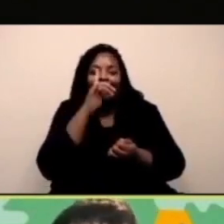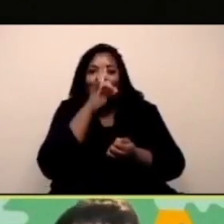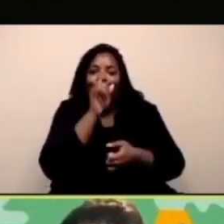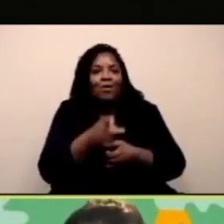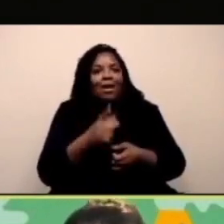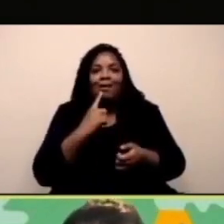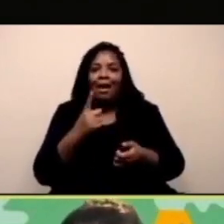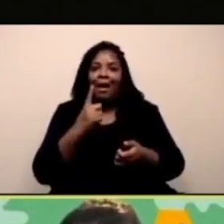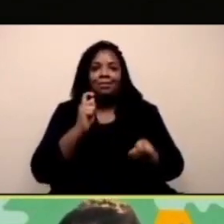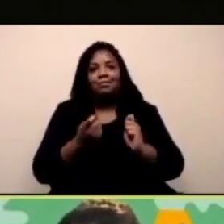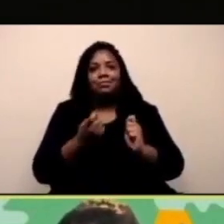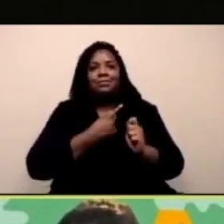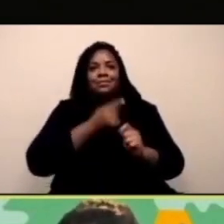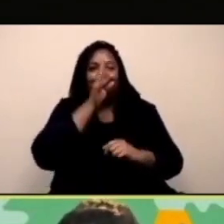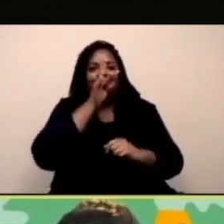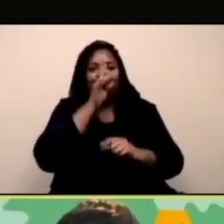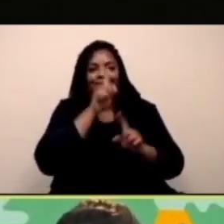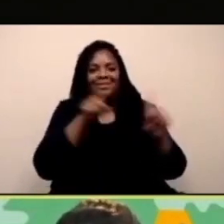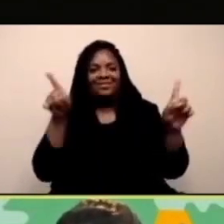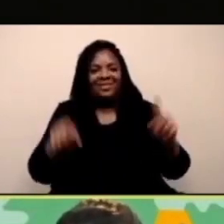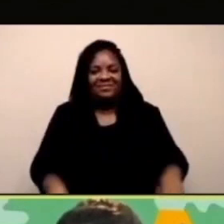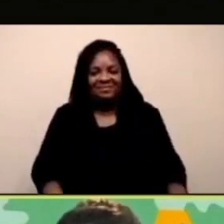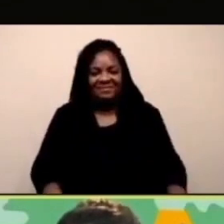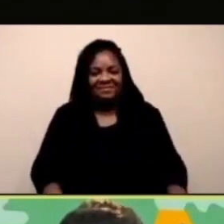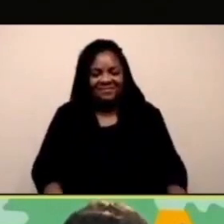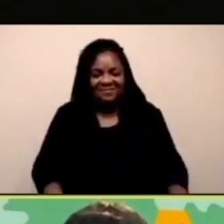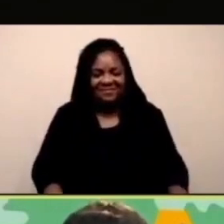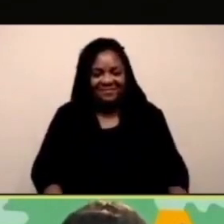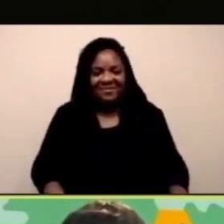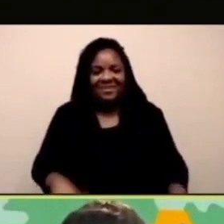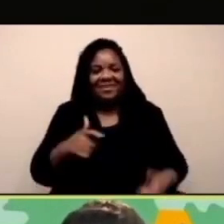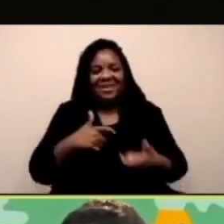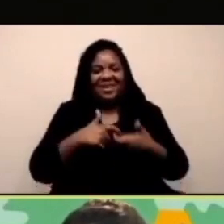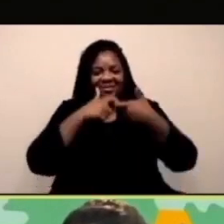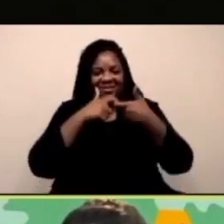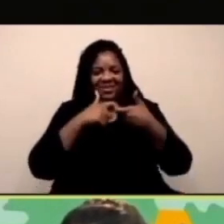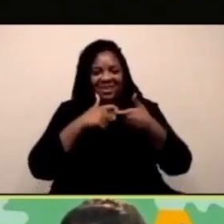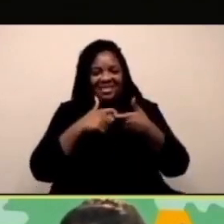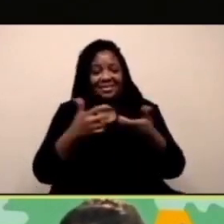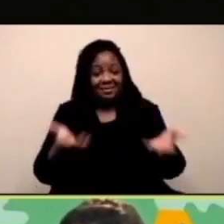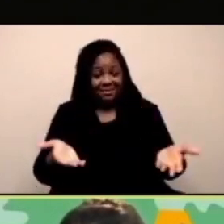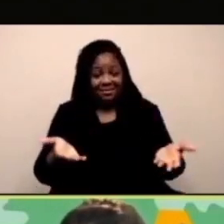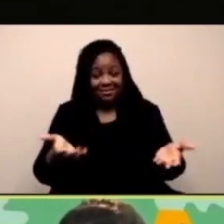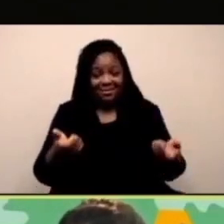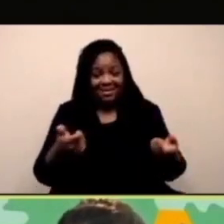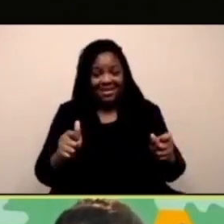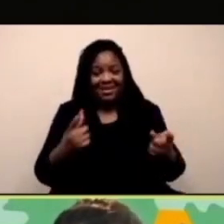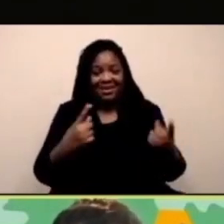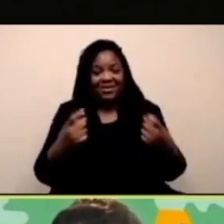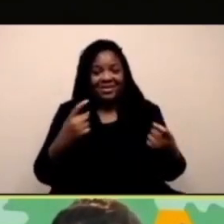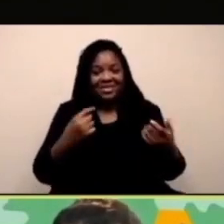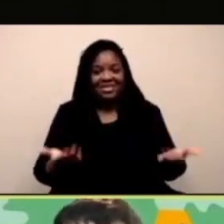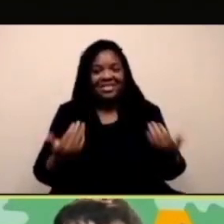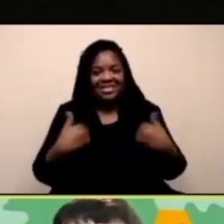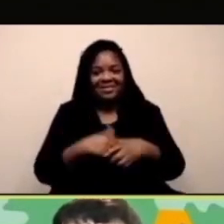Come potete vedere, ho un trevestimento